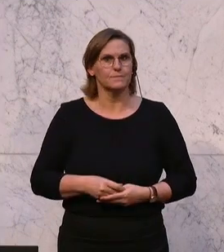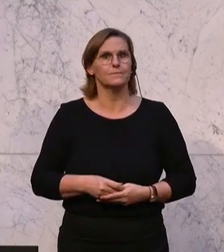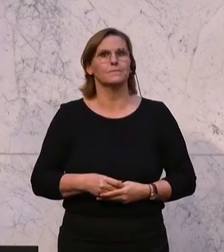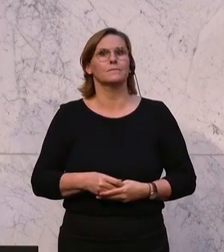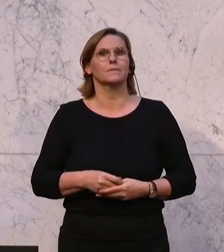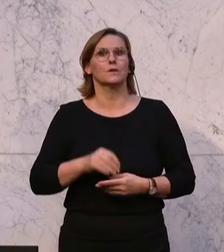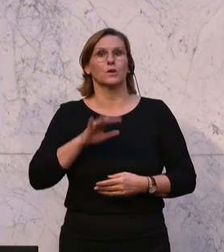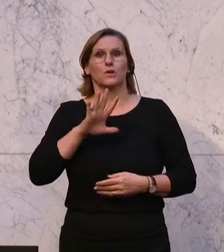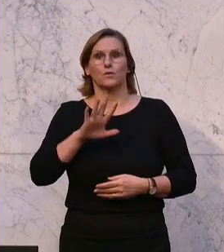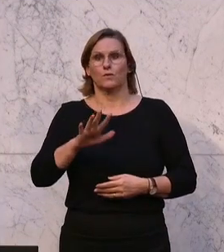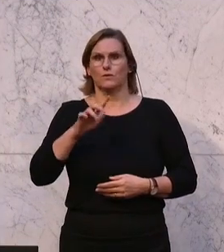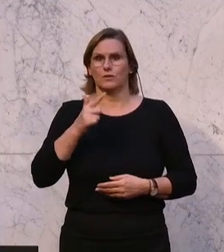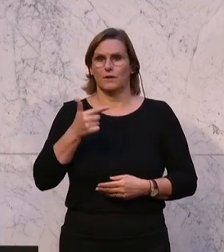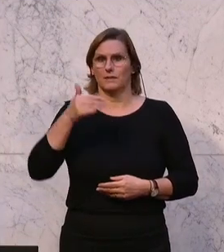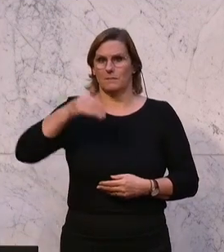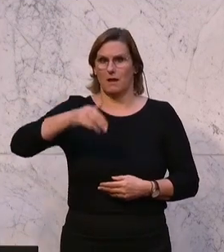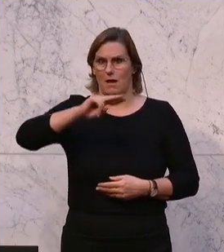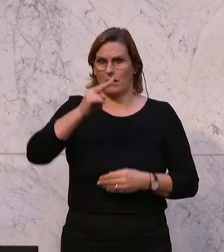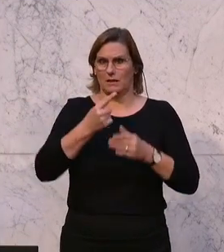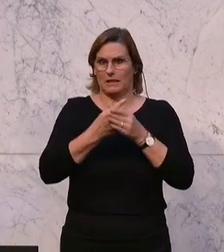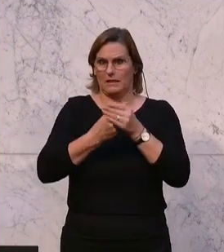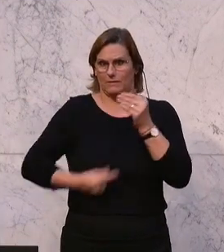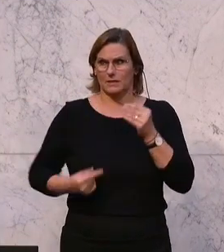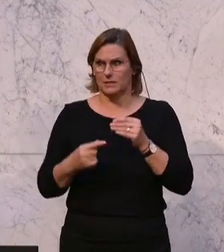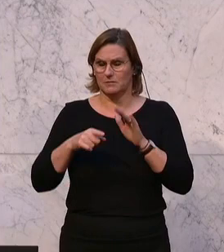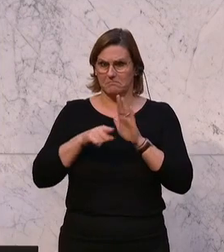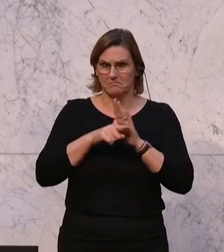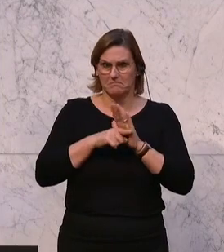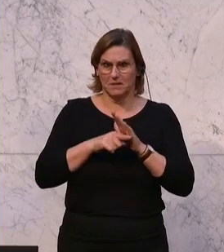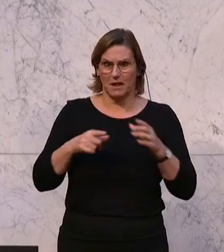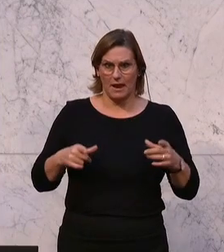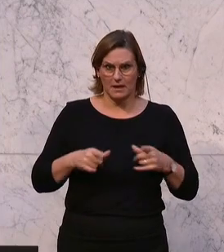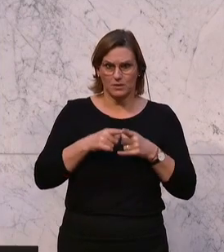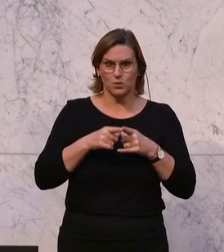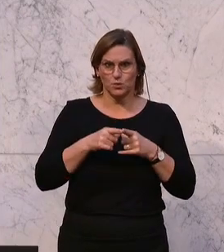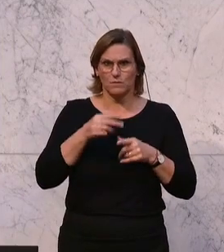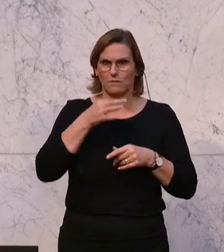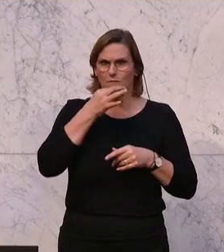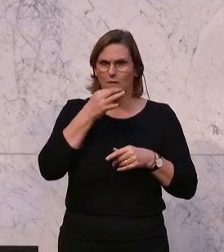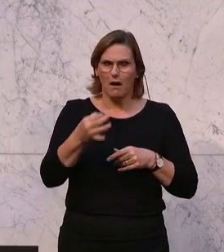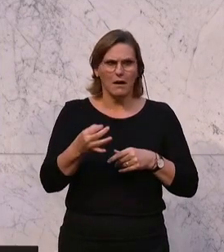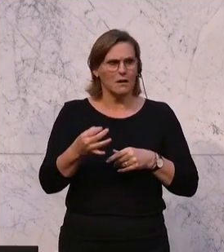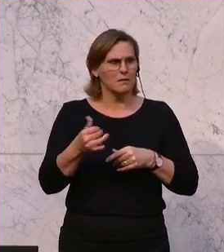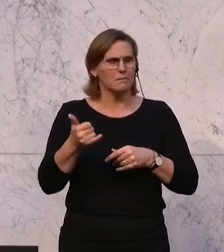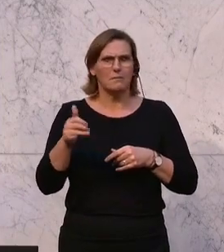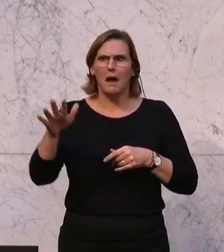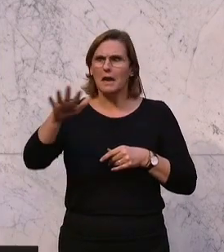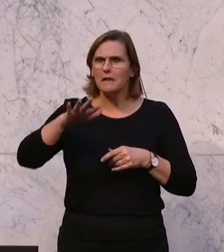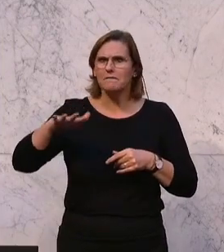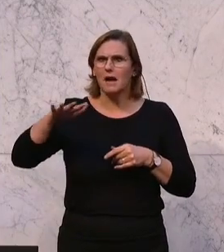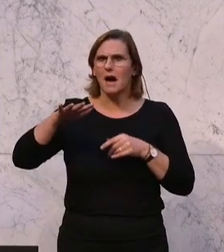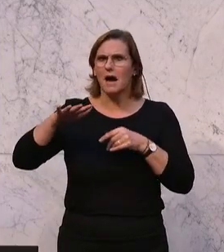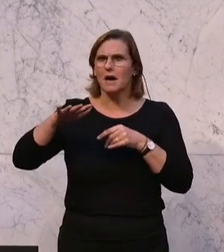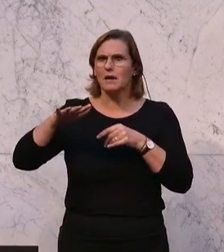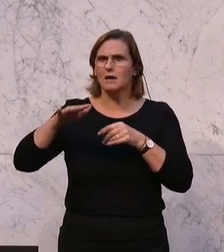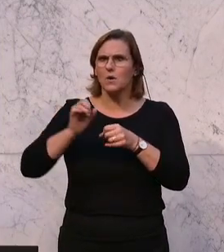Euro Defizit, das ist Ihre Leistung. Und wissen Sie, da muss man sich einmal die Frage stellen, da hat es auf der einen Seite eine Corona-Krise gegeben, mit der